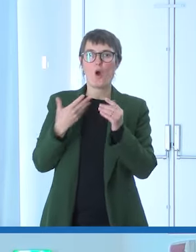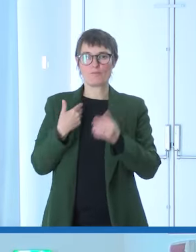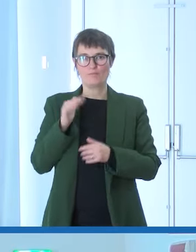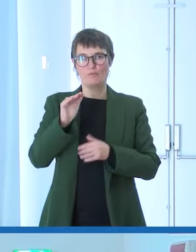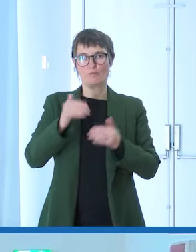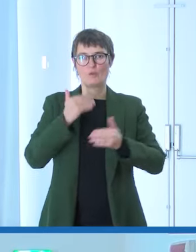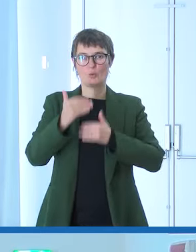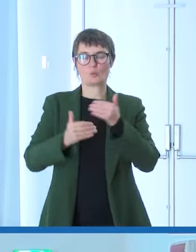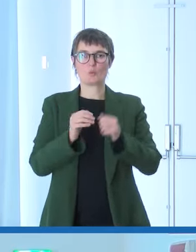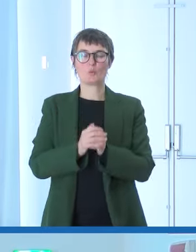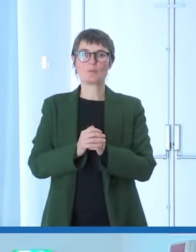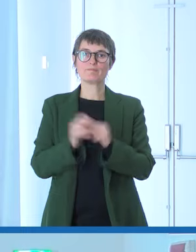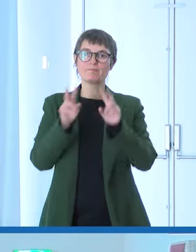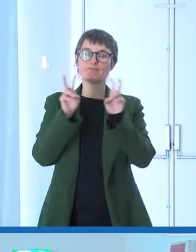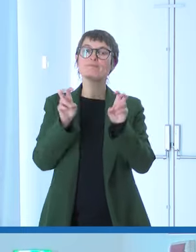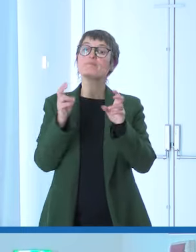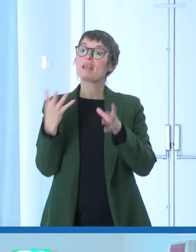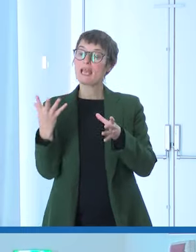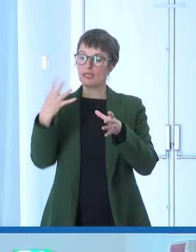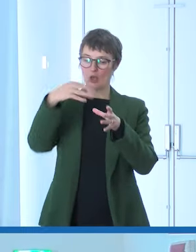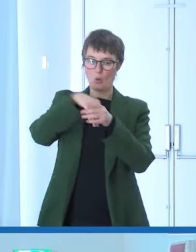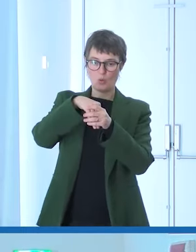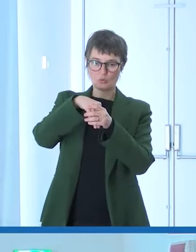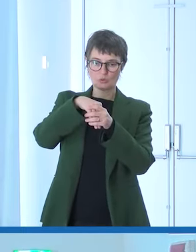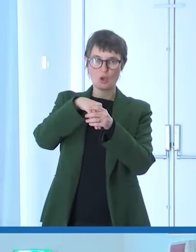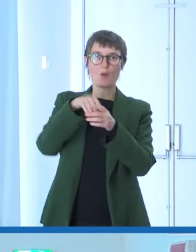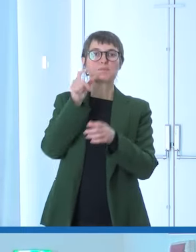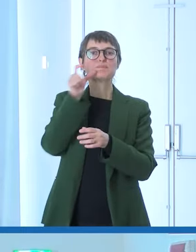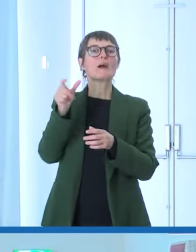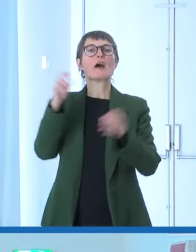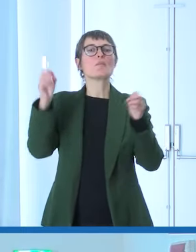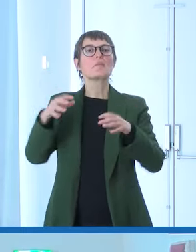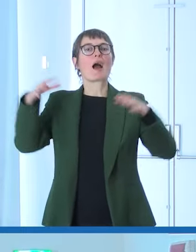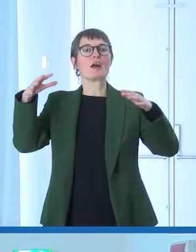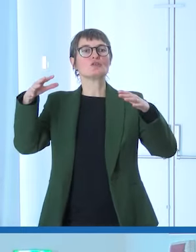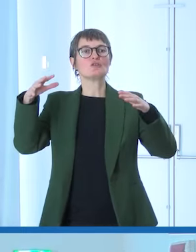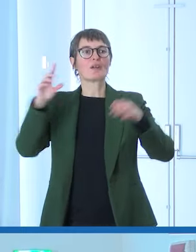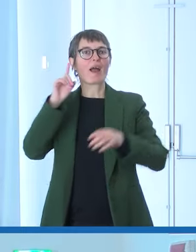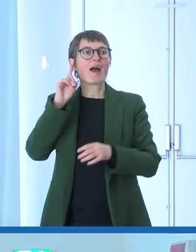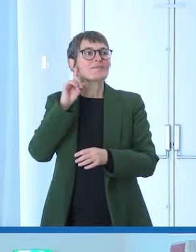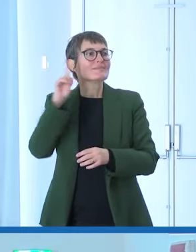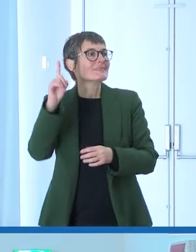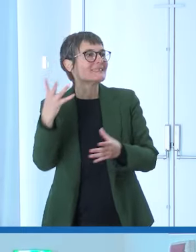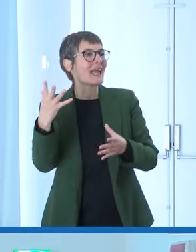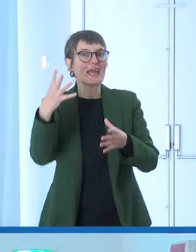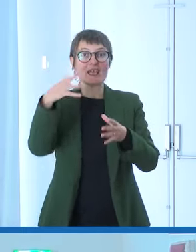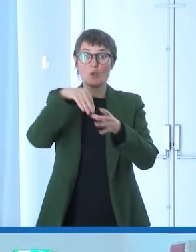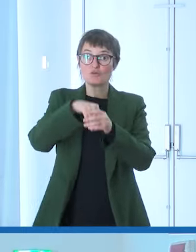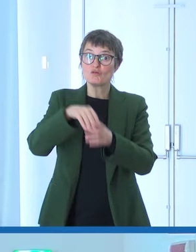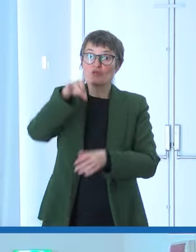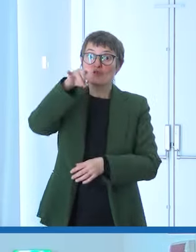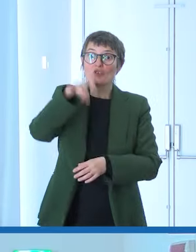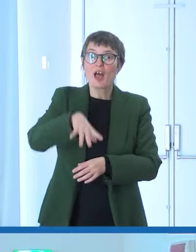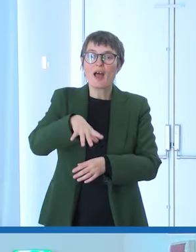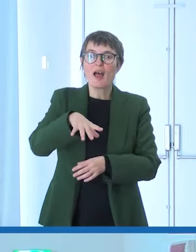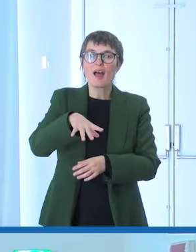Inclusione è una parola magica, quando si si svanisce, l'hanno scritto Antonio Malafarina, un collega